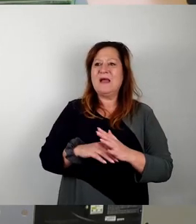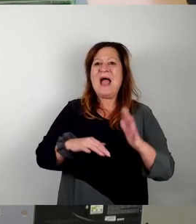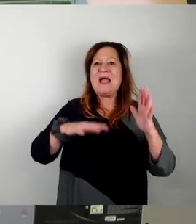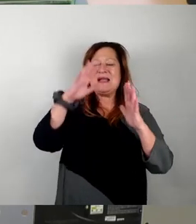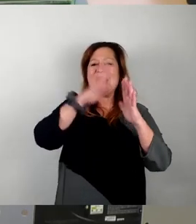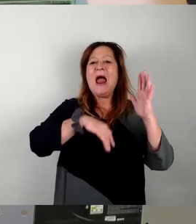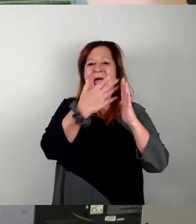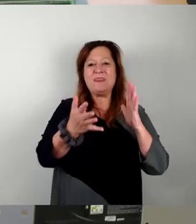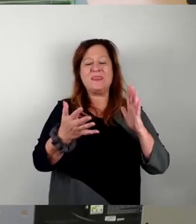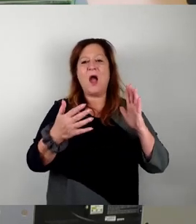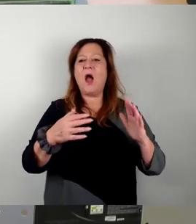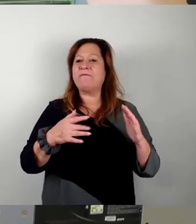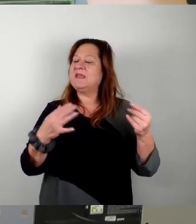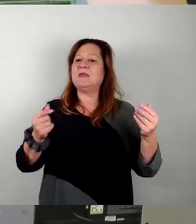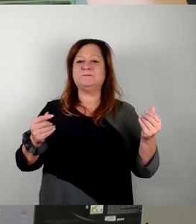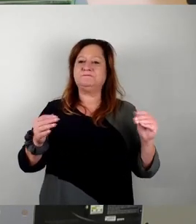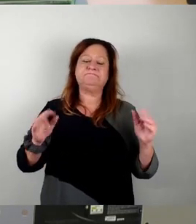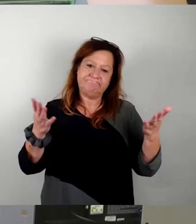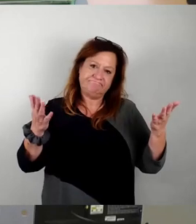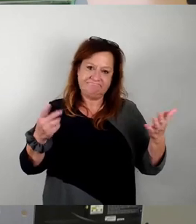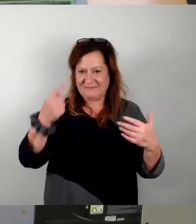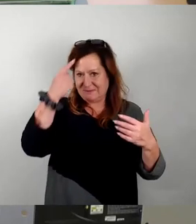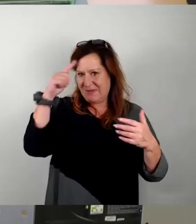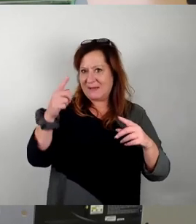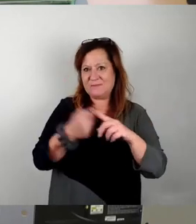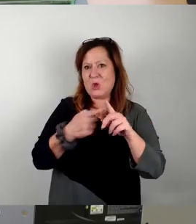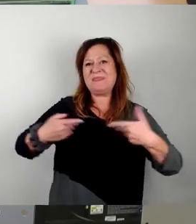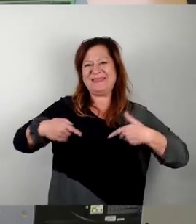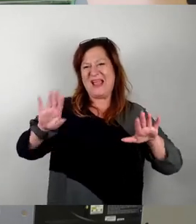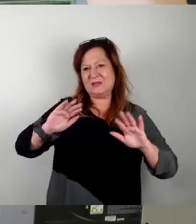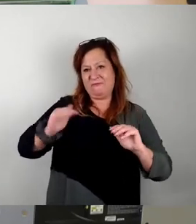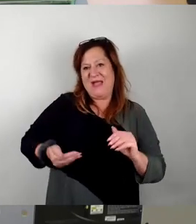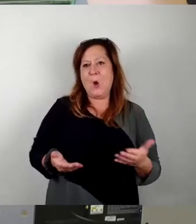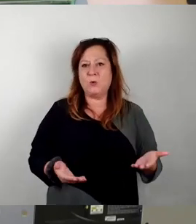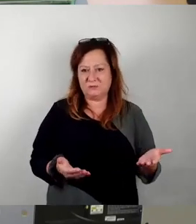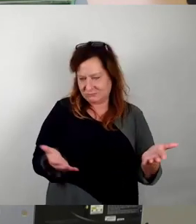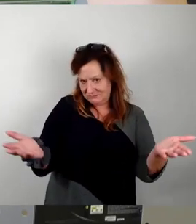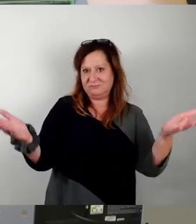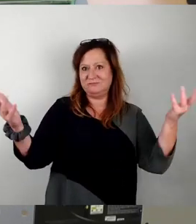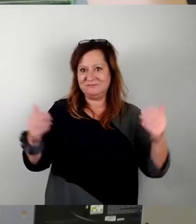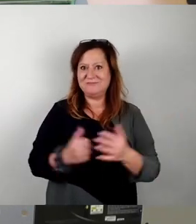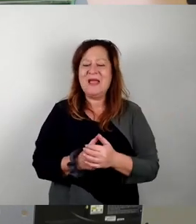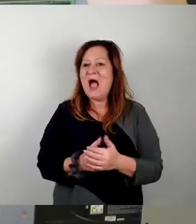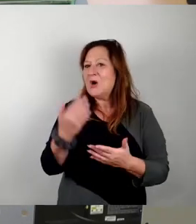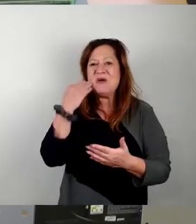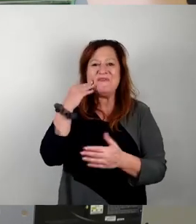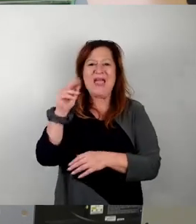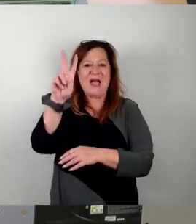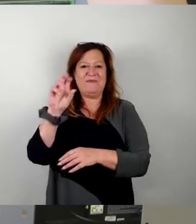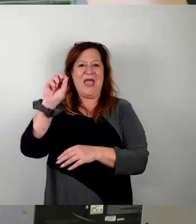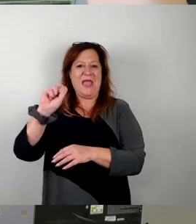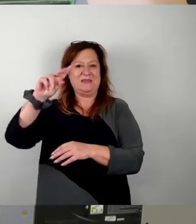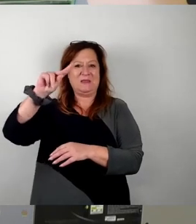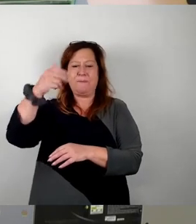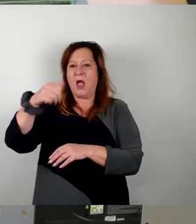Also es ist ein emotionales Thema. Ich will das auch jetzt nicht ins Lächerliche ziehen. Ich kenne selbst Menschen, die dort ihre Vespa reparieren oder ein Auto abstellen. Nun